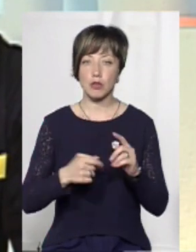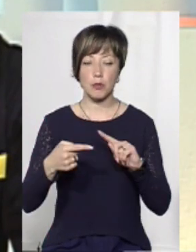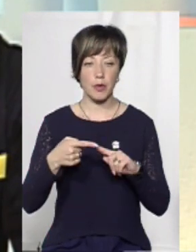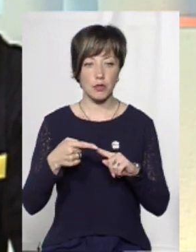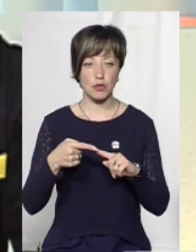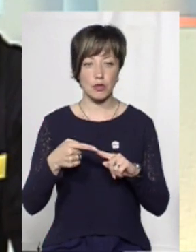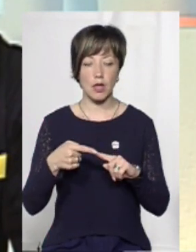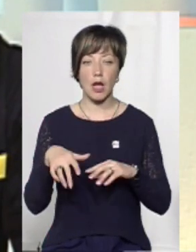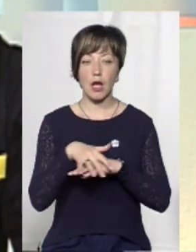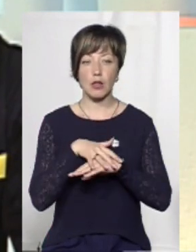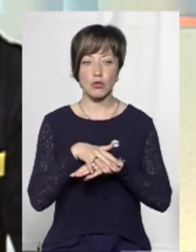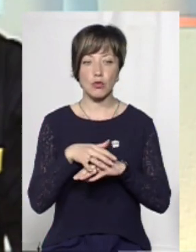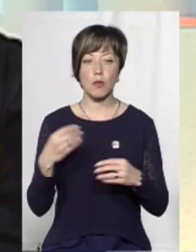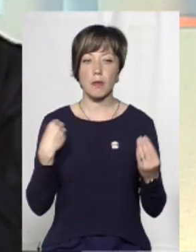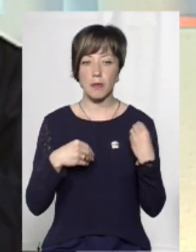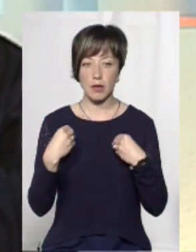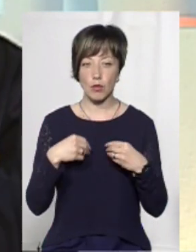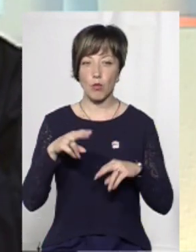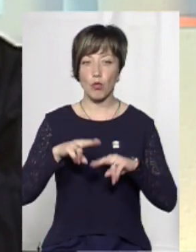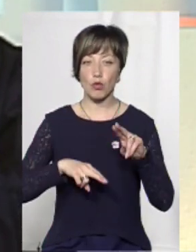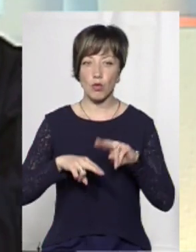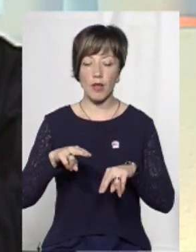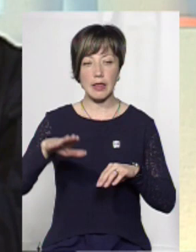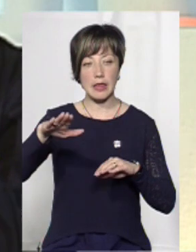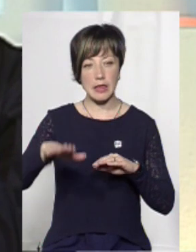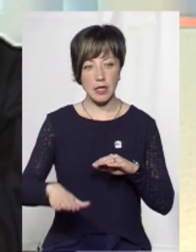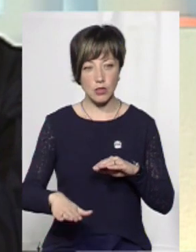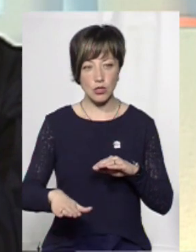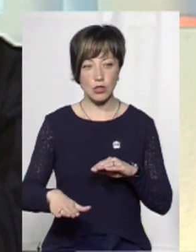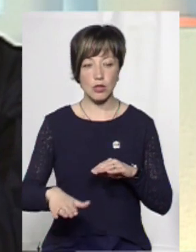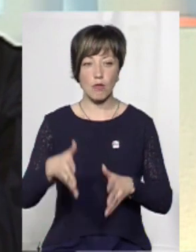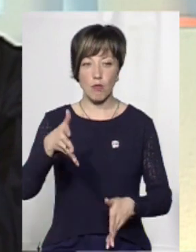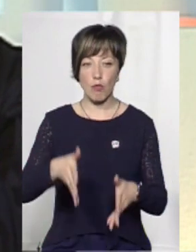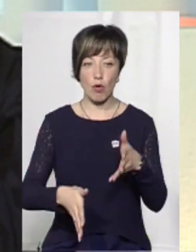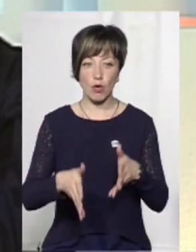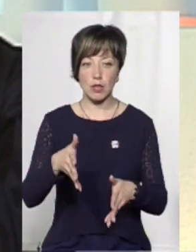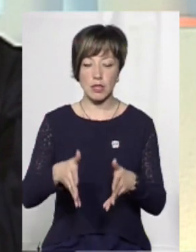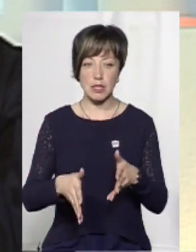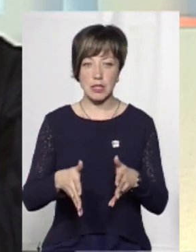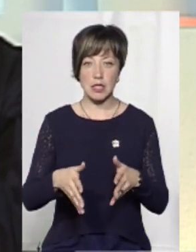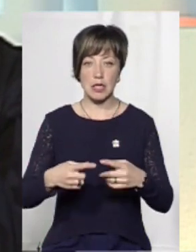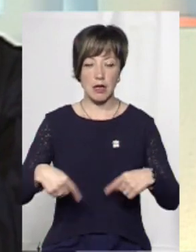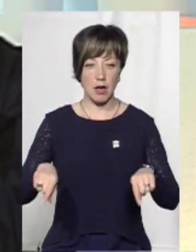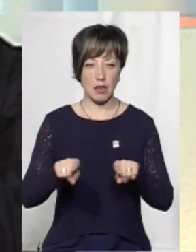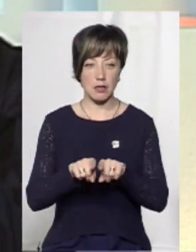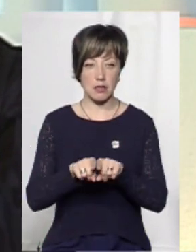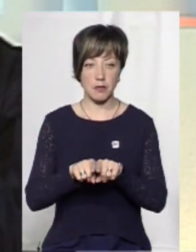Перший, речовий ринок побудований на найнижчій і болотистій ділянці.